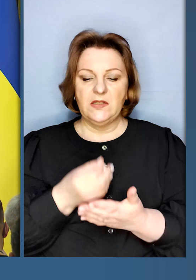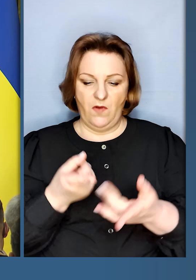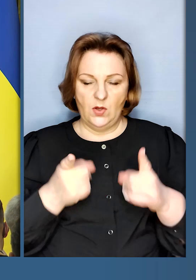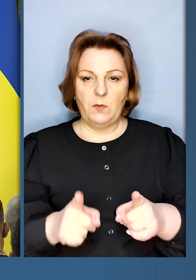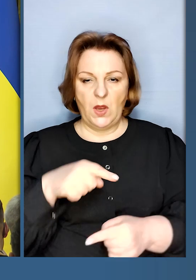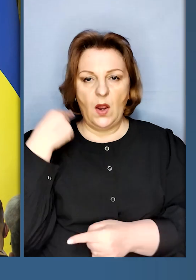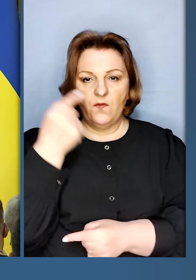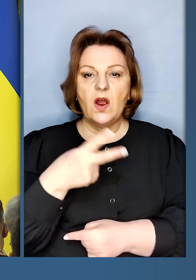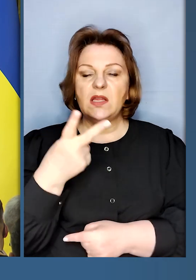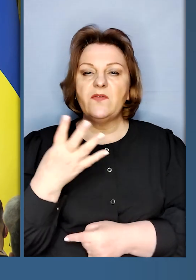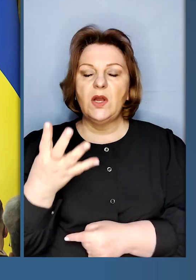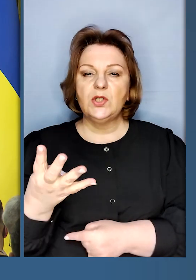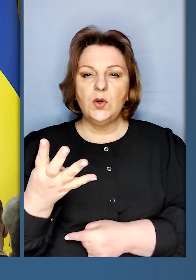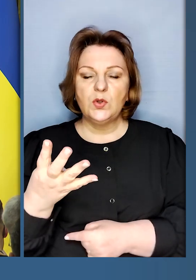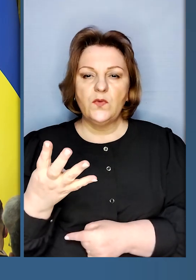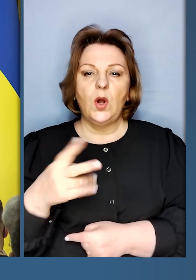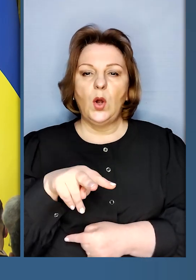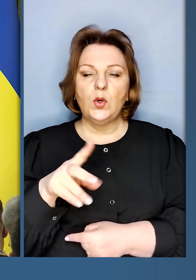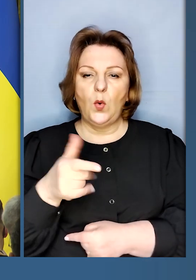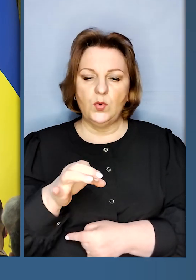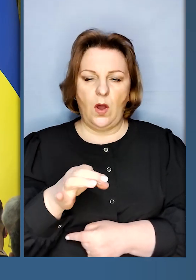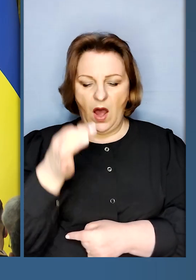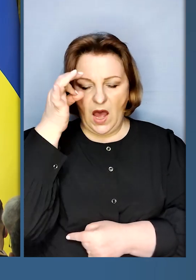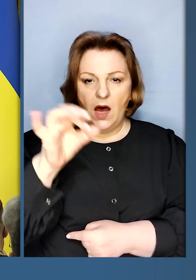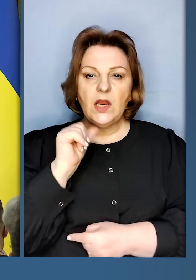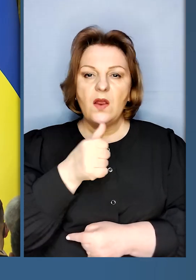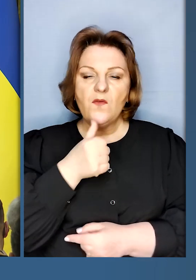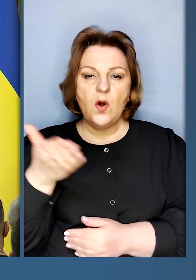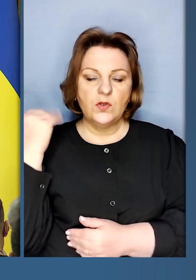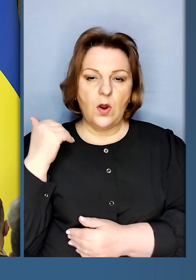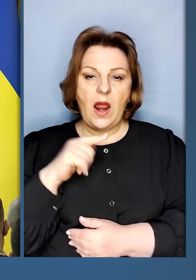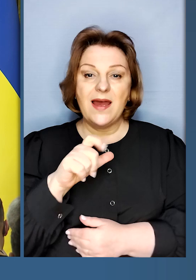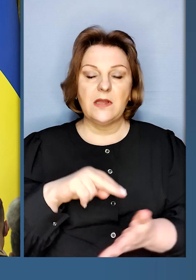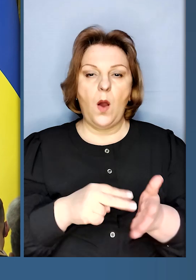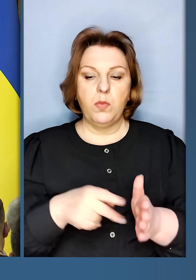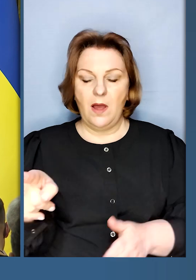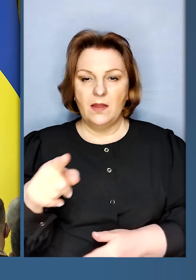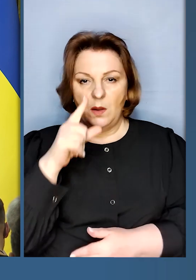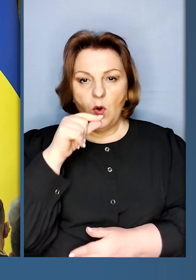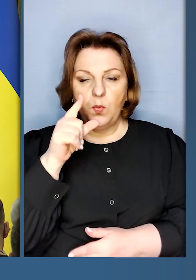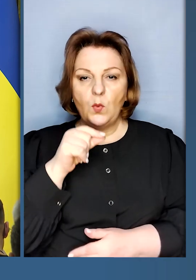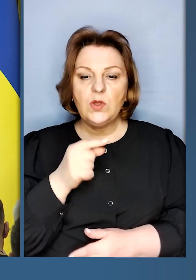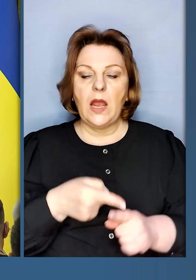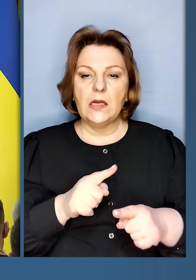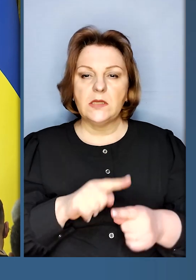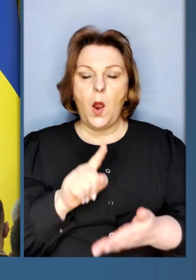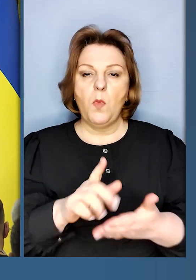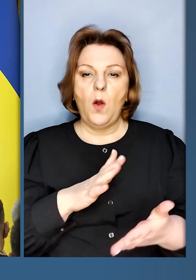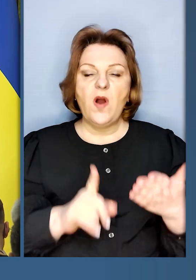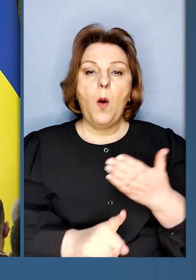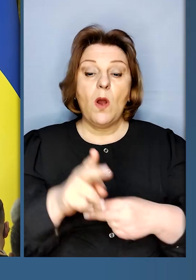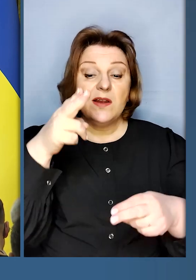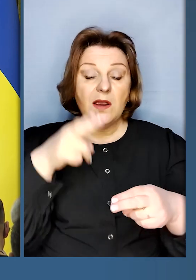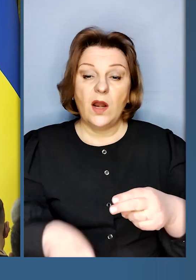справжнє обличчя. 24 лютого рівно рок тому за планами Путіна це мав бути